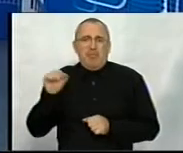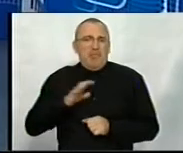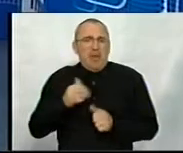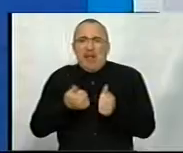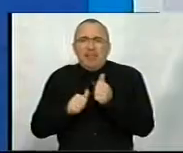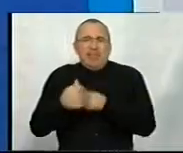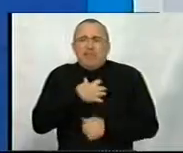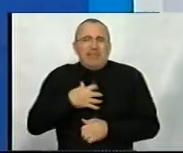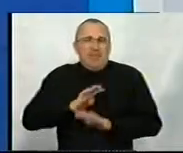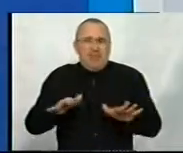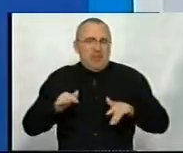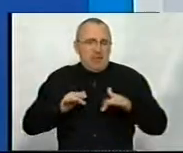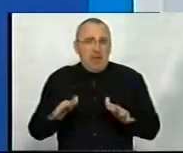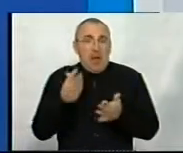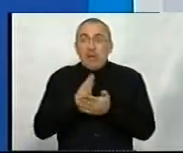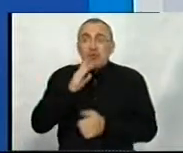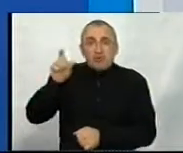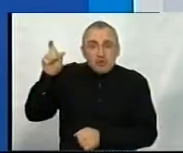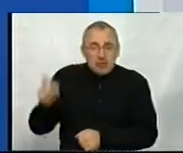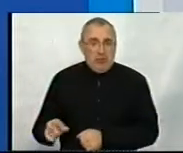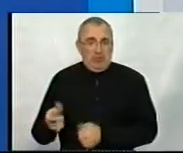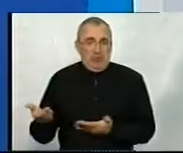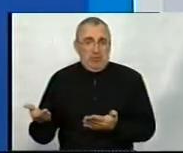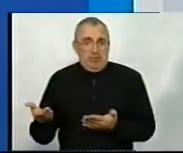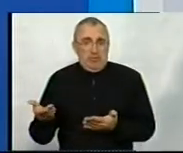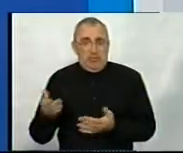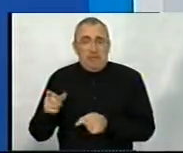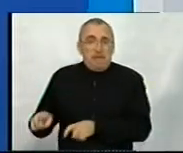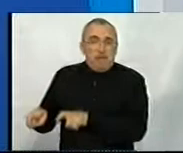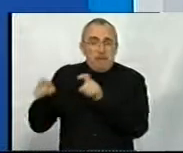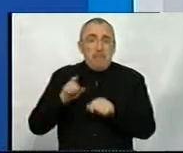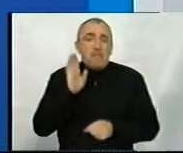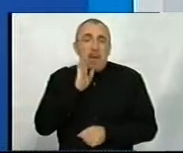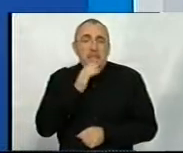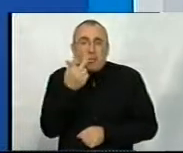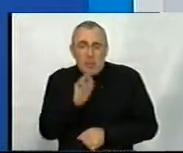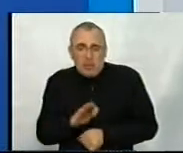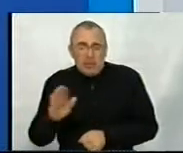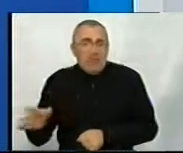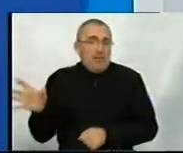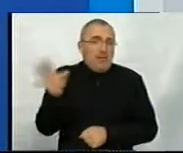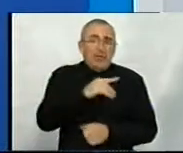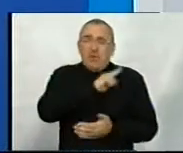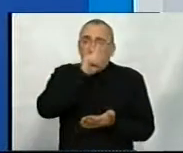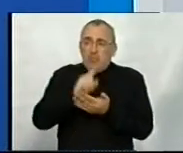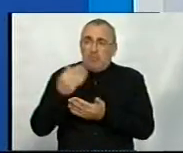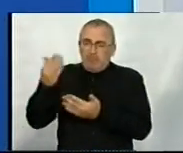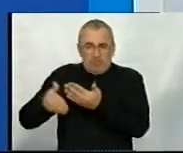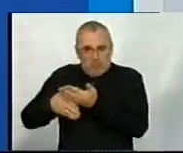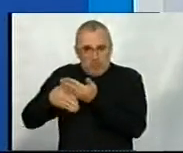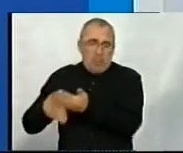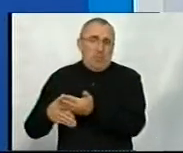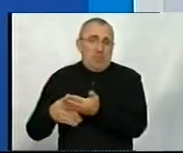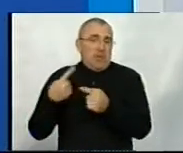пріоритетна справа. Але є жінка, звичайна жінка, переселенка, мама трьох діток. І ми просто усі зобов'язані їй допомогти.